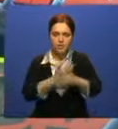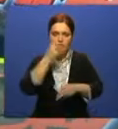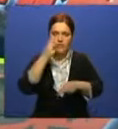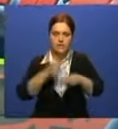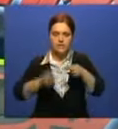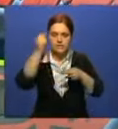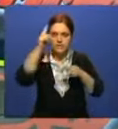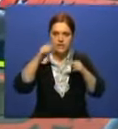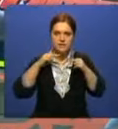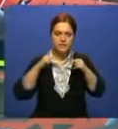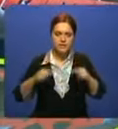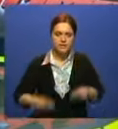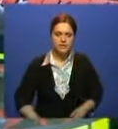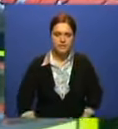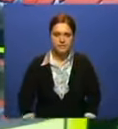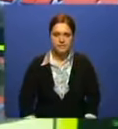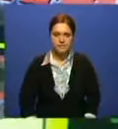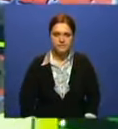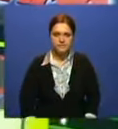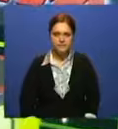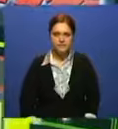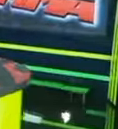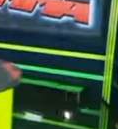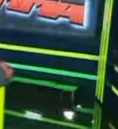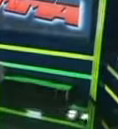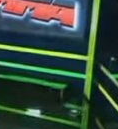новостей завершен. Спасибо за внимание. Итоги дня смотрите в 9 вечера.